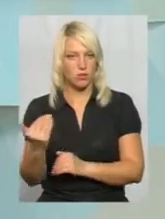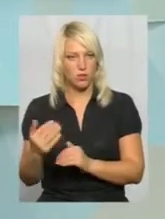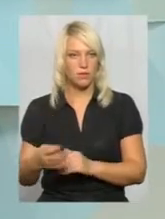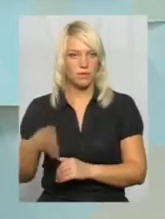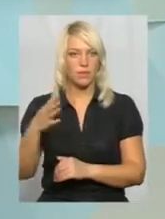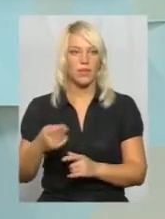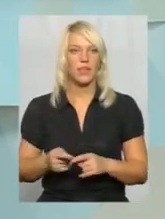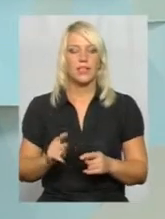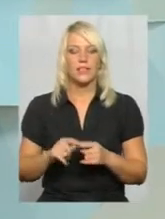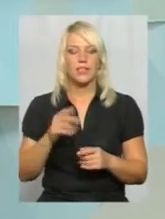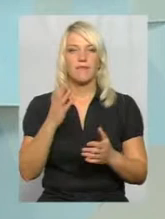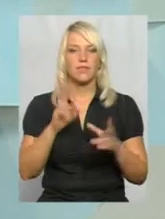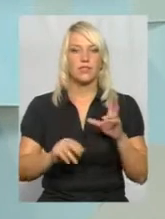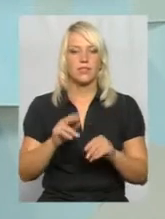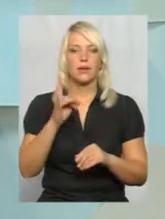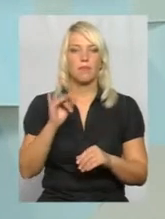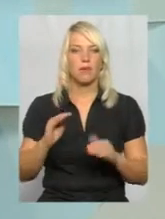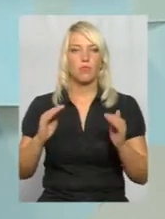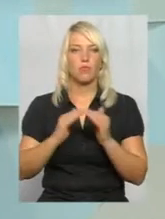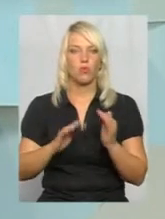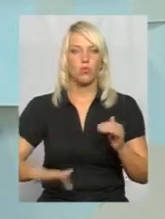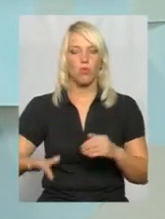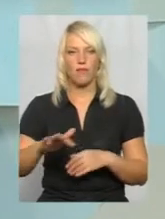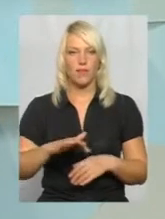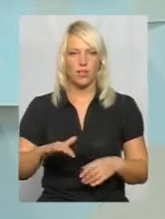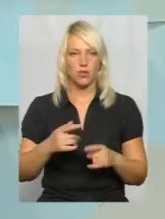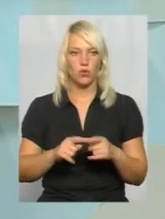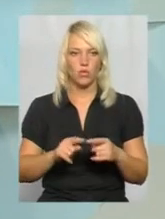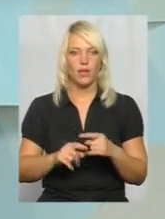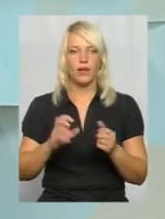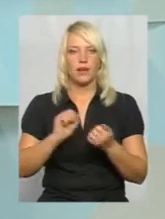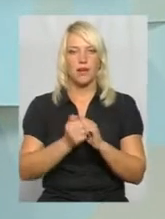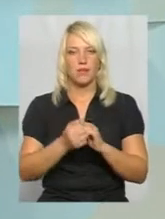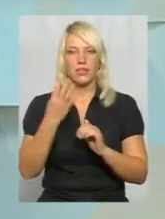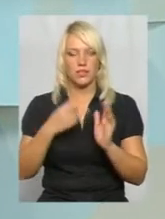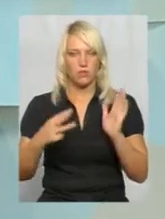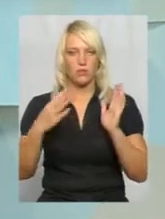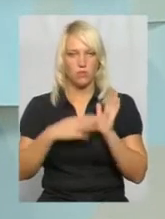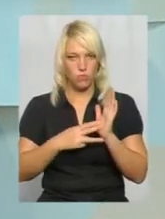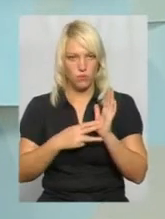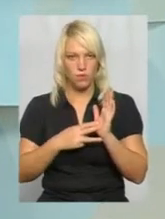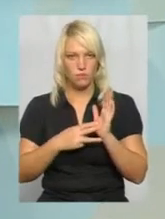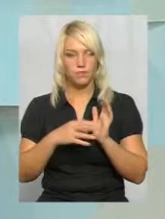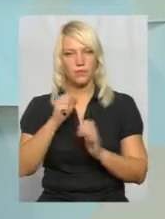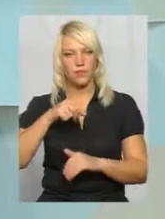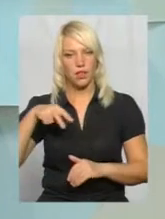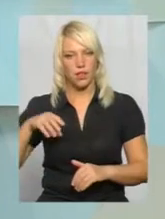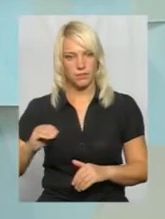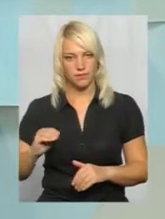прибудинкова територія даного будинку по Кам'янецькій 48. Але